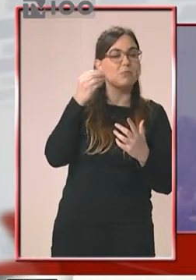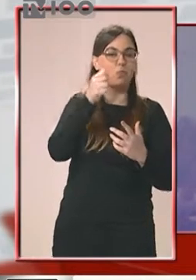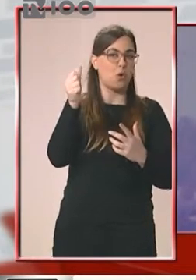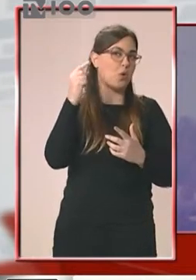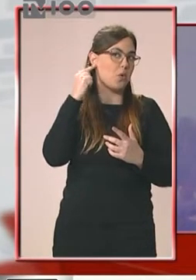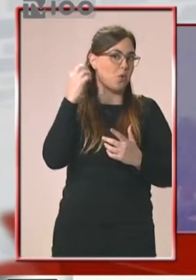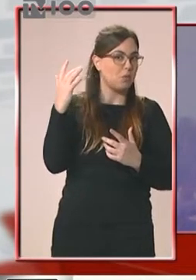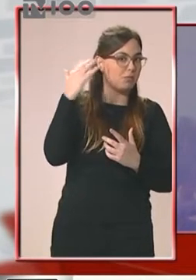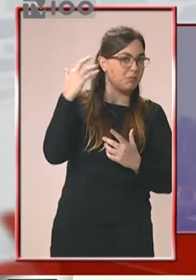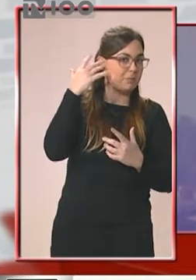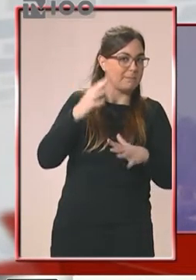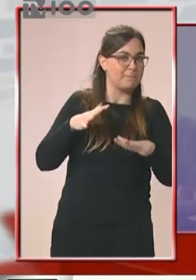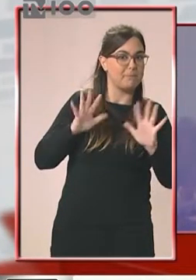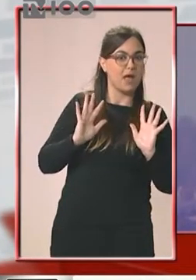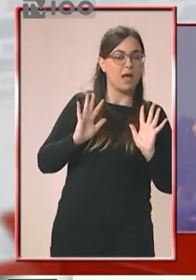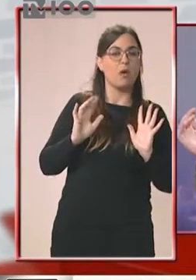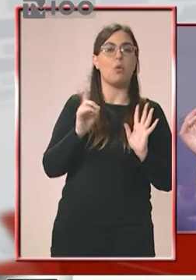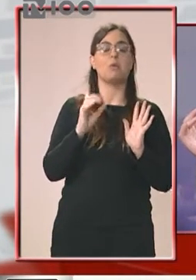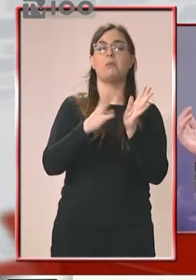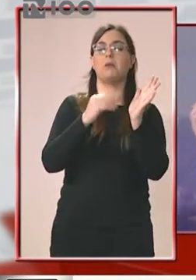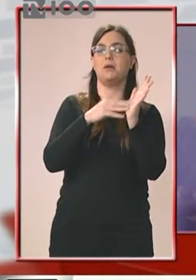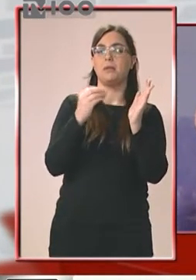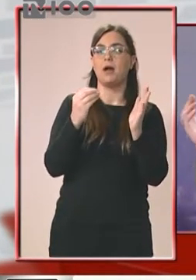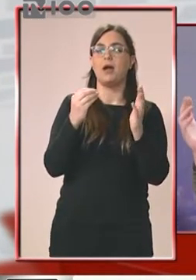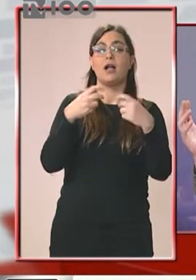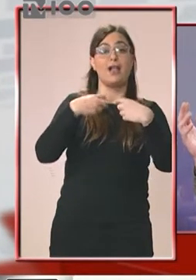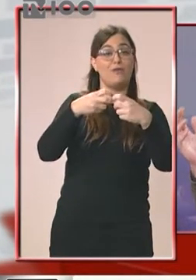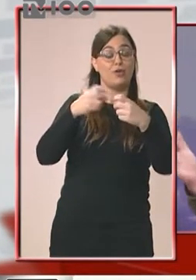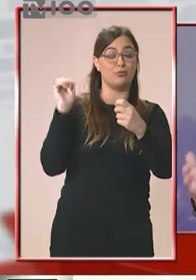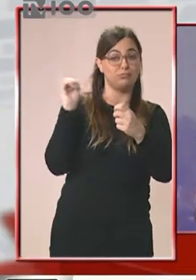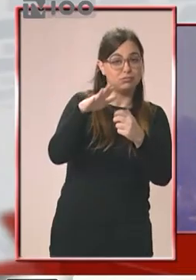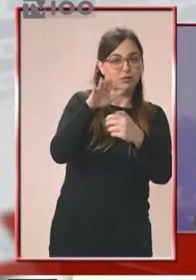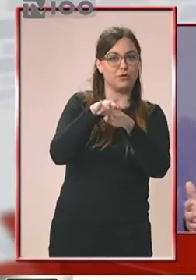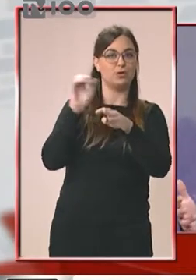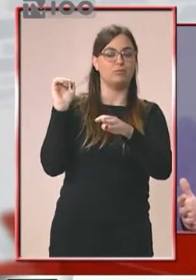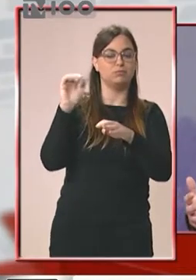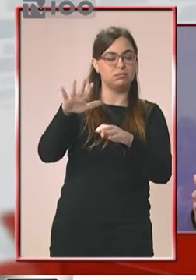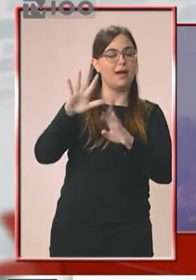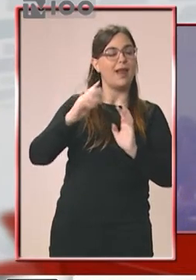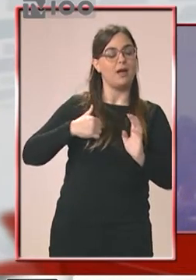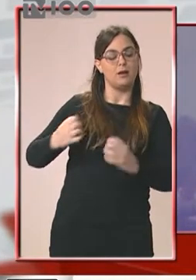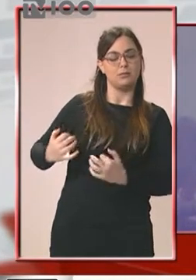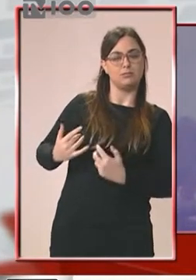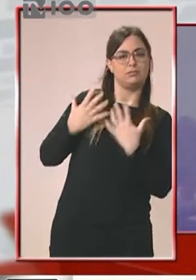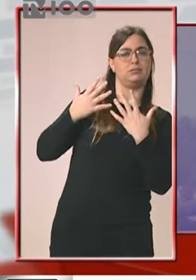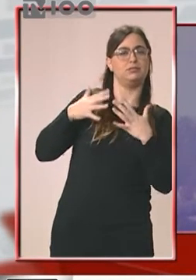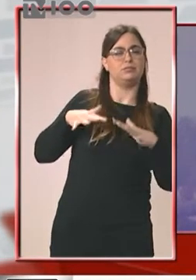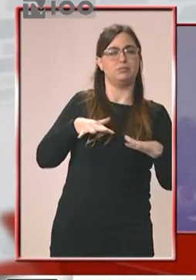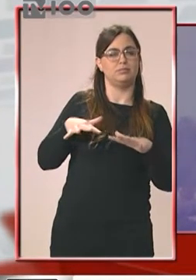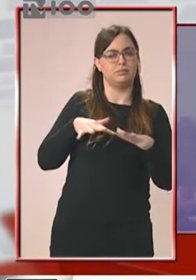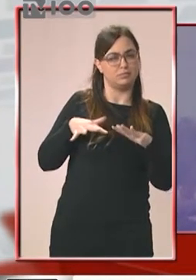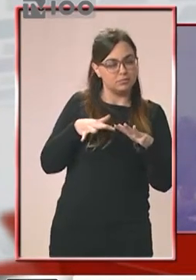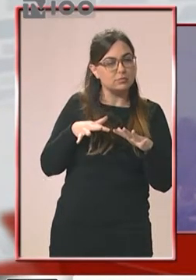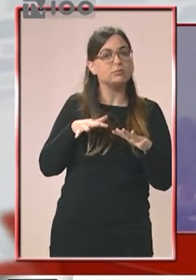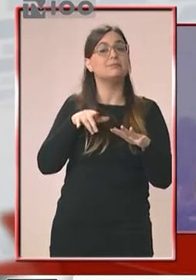αυτή. Δεν είναι. Πώς όταν περνάει ένα λοφορείο, φορτηγό, εμείς ακούμε τον θόρυβα, αλλά νιώθουμε και ότι κάτι περνάει από δίπλα δόνεις, φυσικά, και τους κρατασμούς. Έτσι